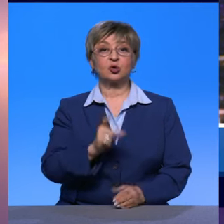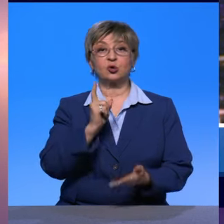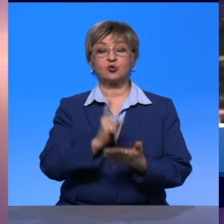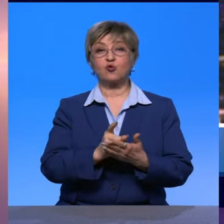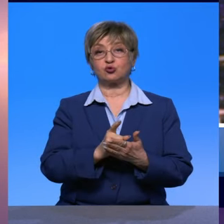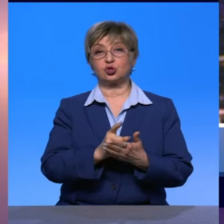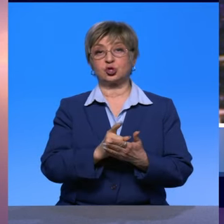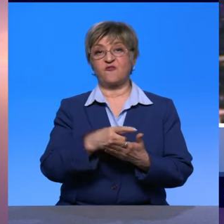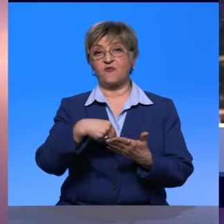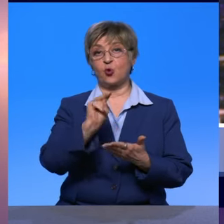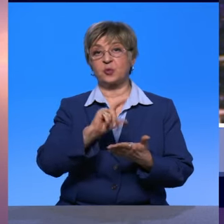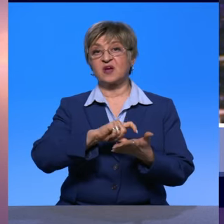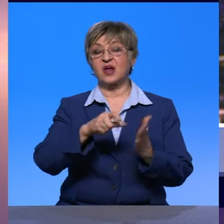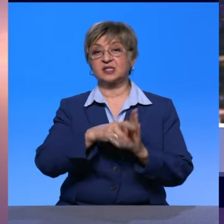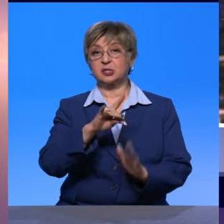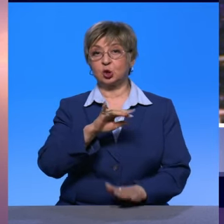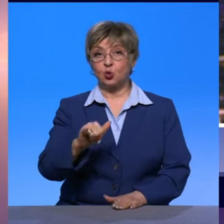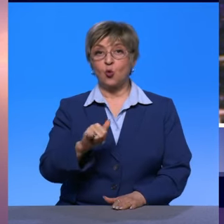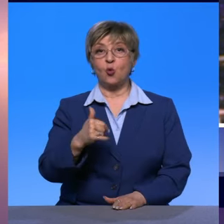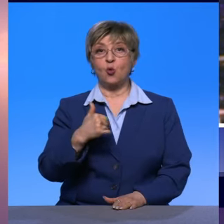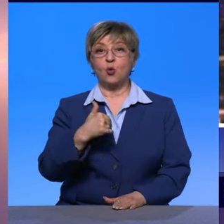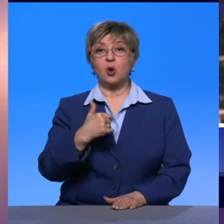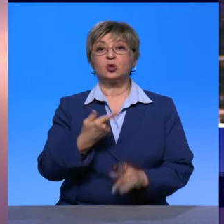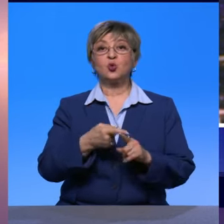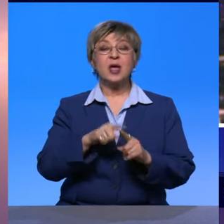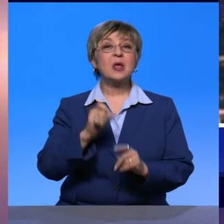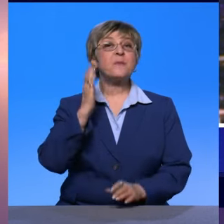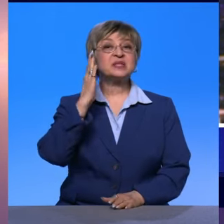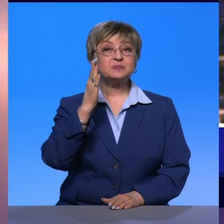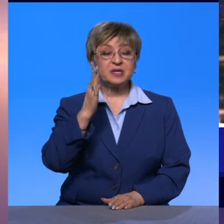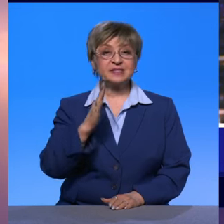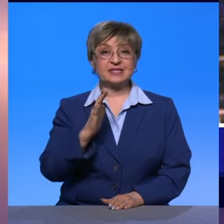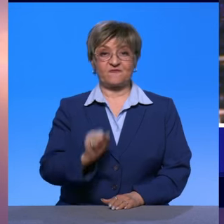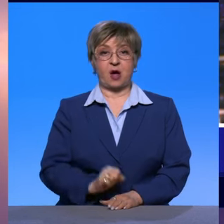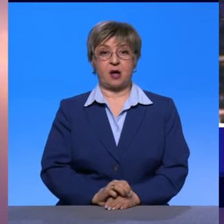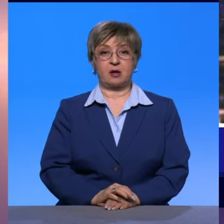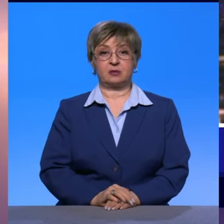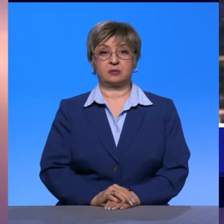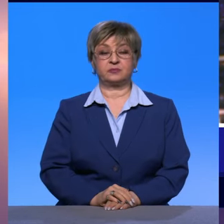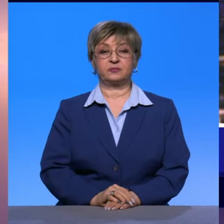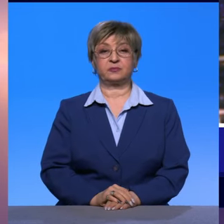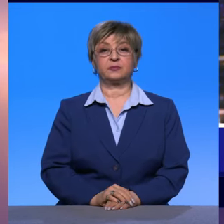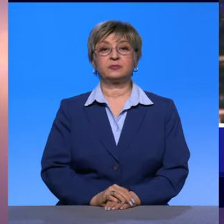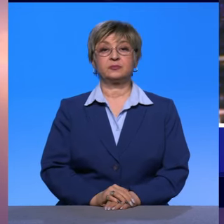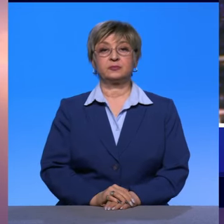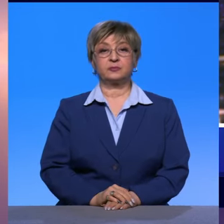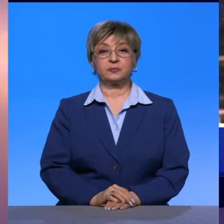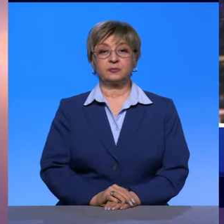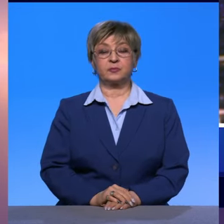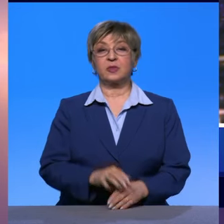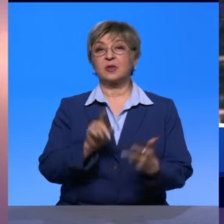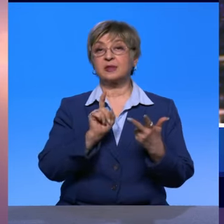раз та программа, над которой мы сейчас работаем, для того, чтобы иметь возможность... Ну, это перспектива пока. Вот, третий момент.